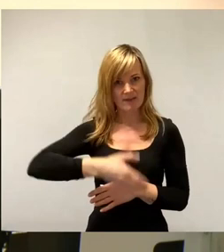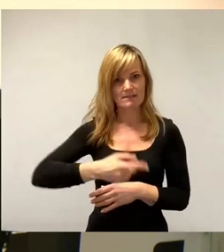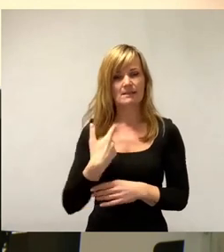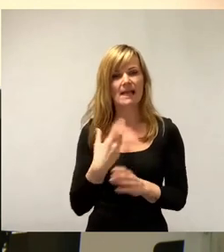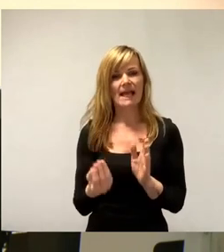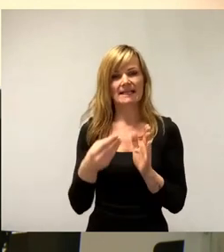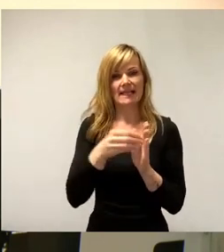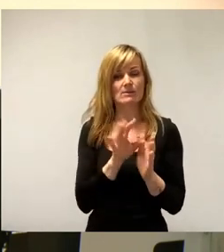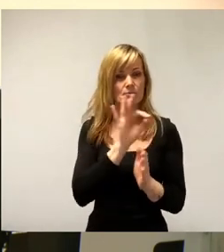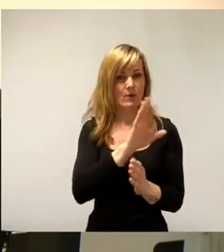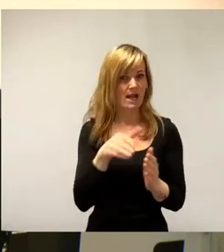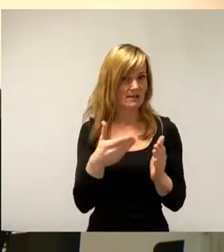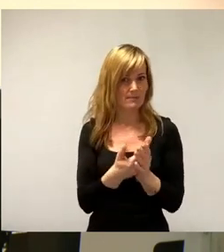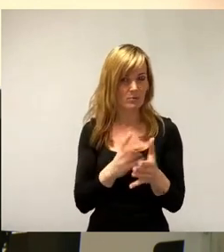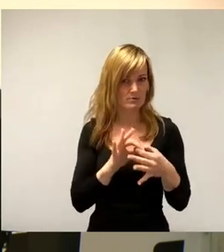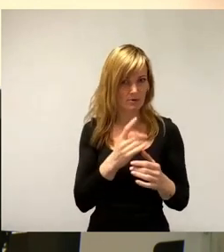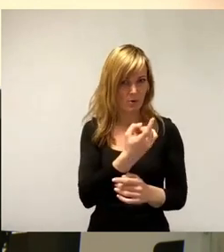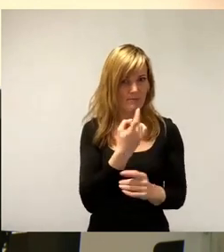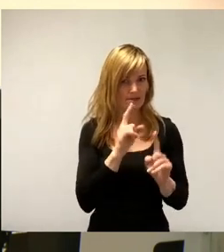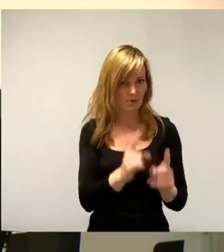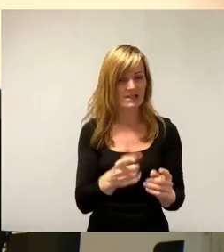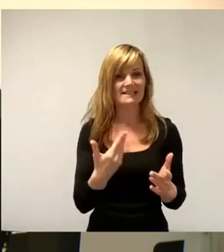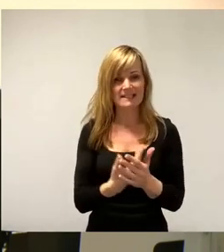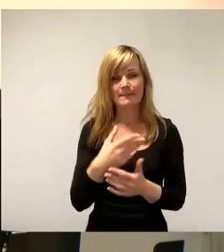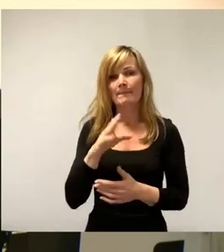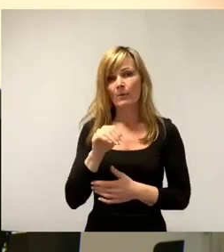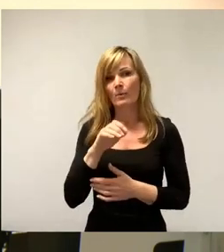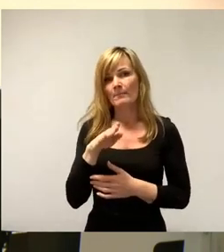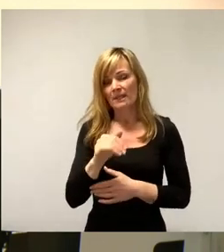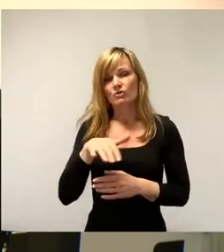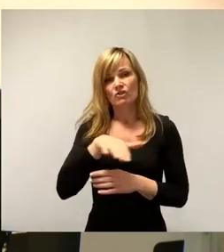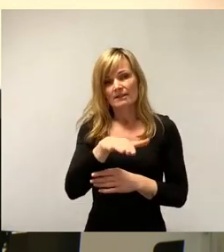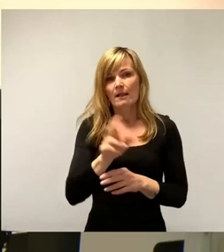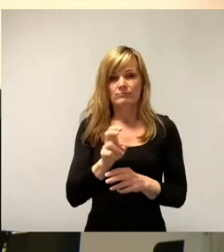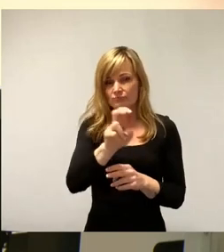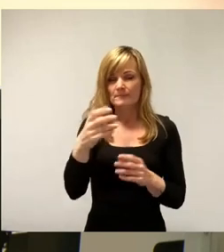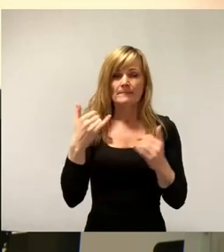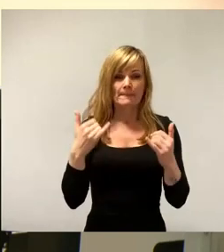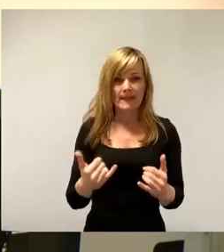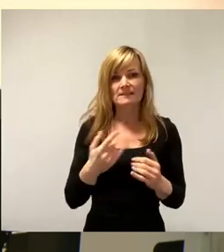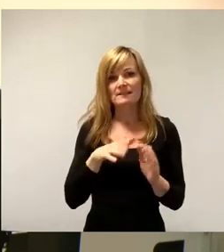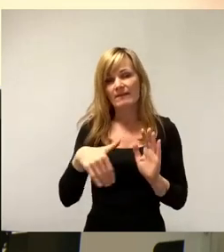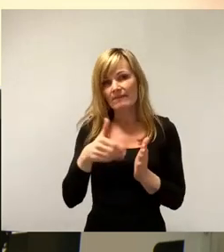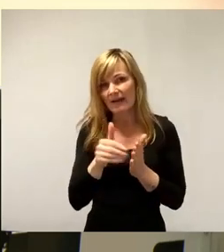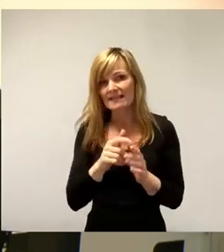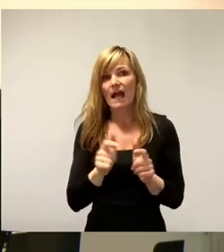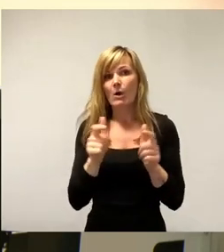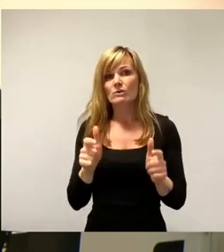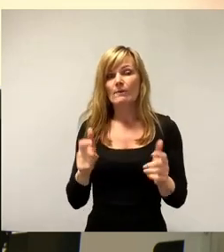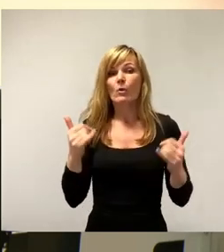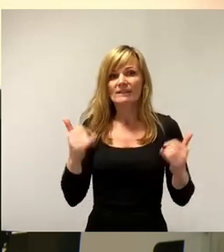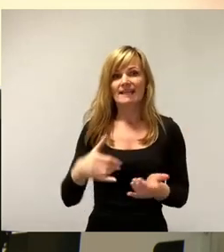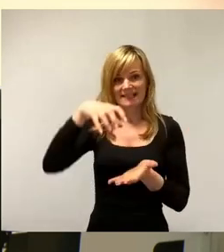Angebotes erfolgt. Und die Mobi-Shuttle soll genau jetzt, wenn man sie weiter ausbaut, genau in den Randgebieten von Dresden im Schönfelder